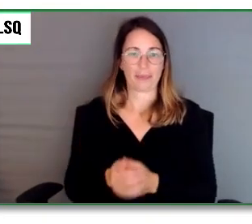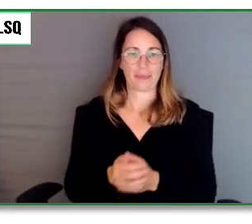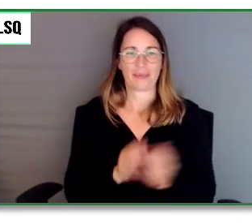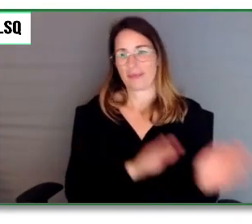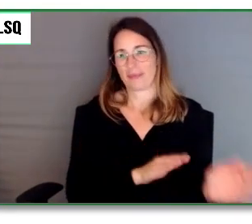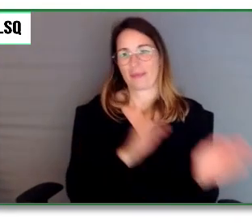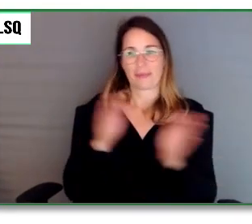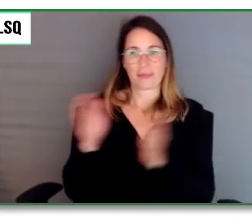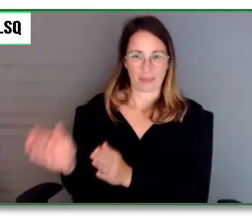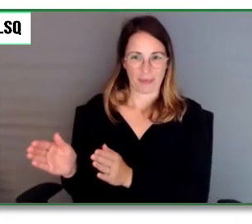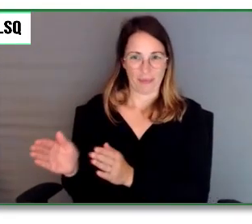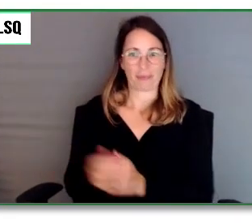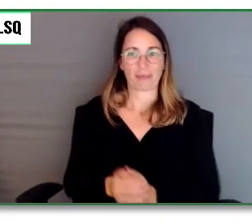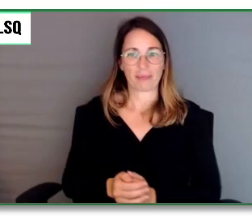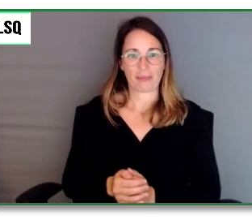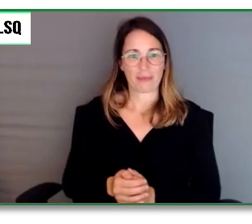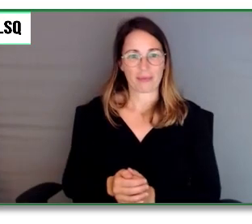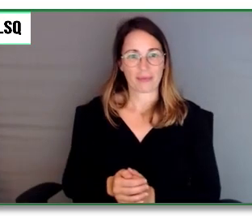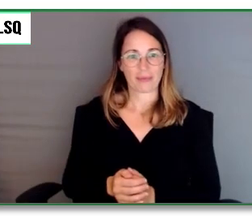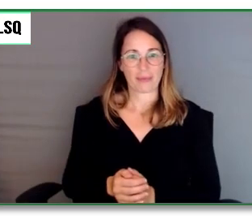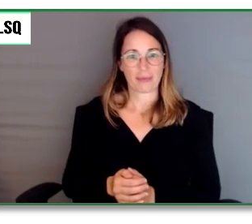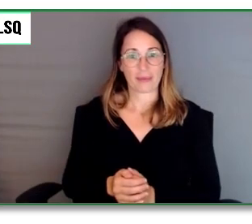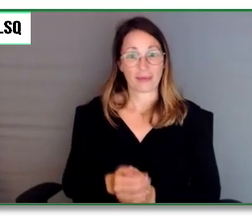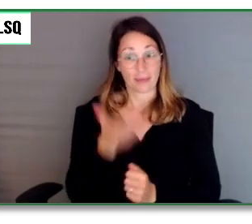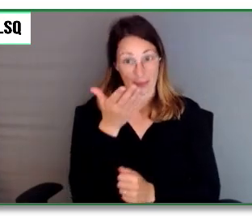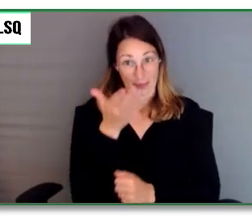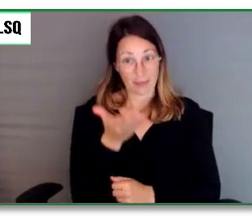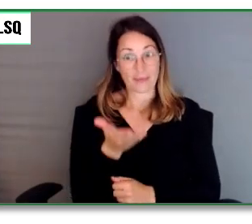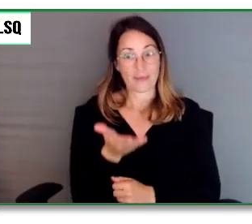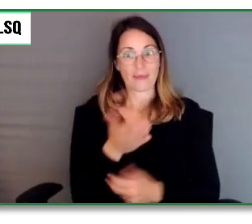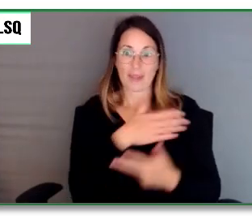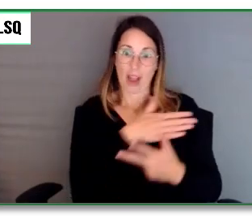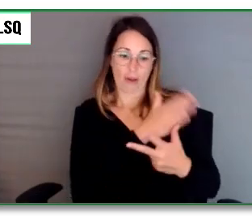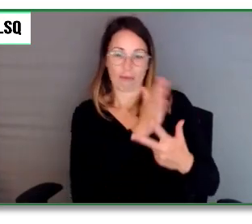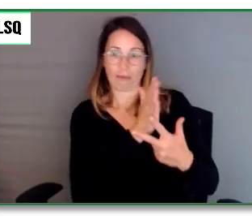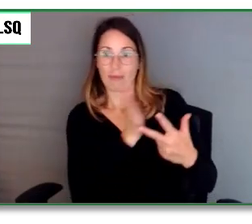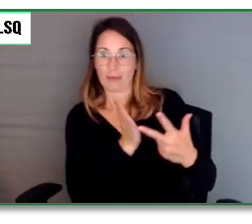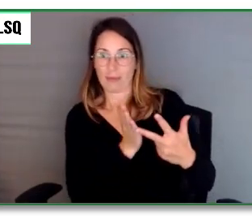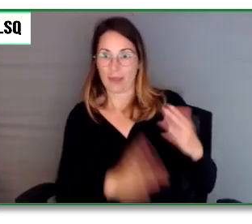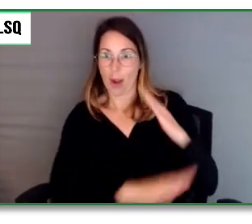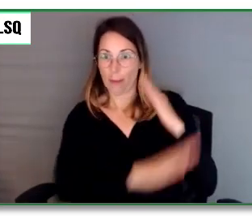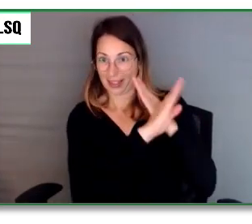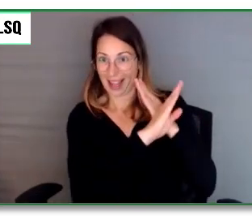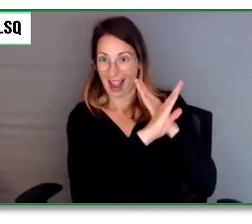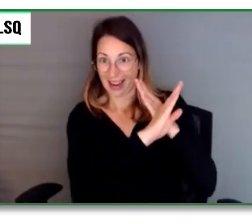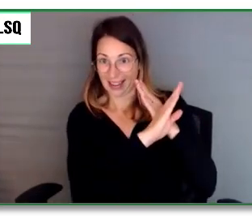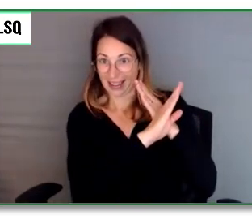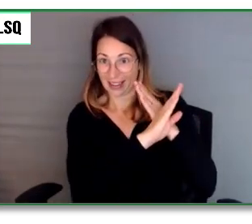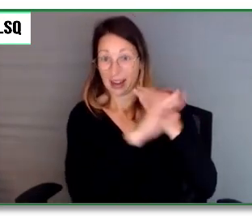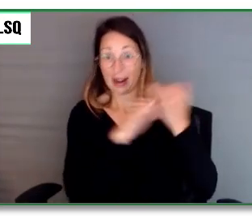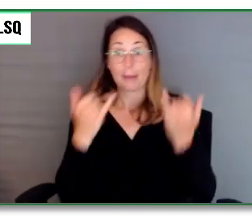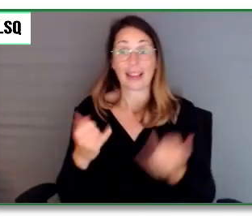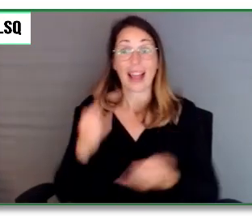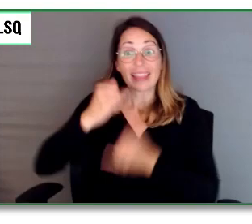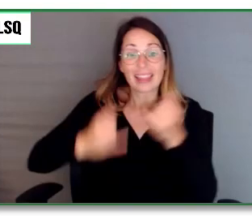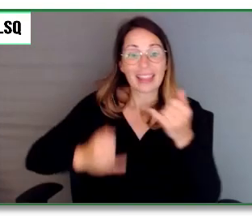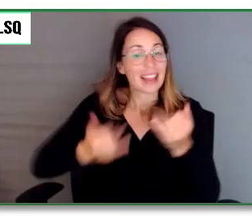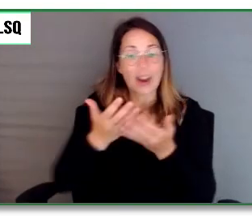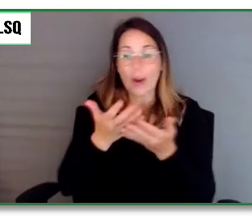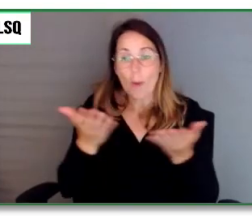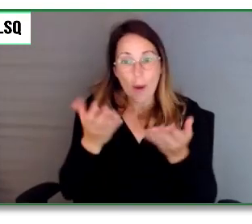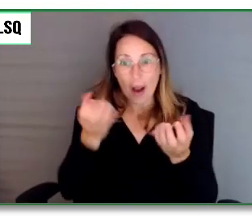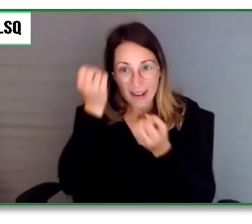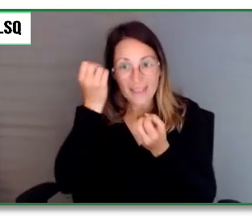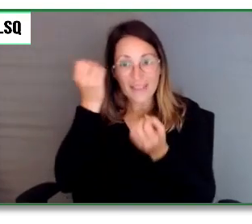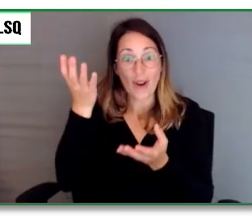Ensuite, voilà les trois obstacles. Et la dernière chose que je tiens à mentionner, c'est que nous avons des ressources et contacts disponibles. Maintenant, on voit